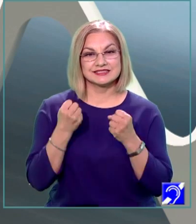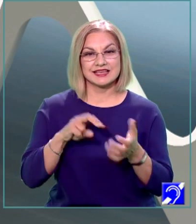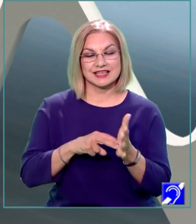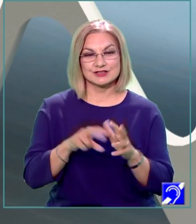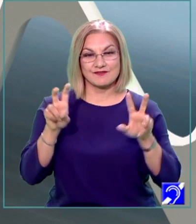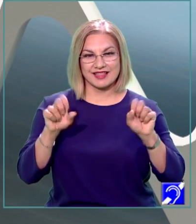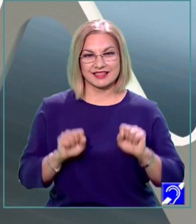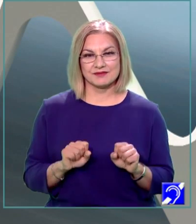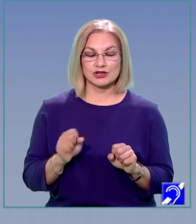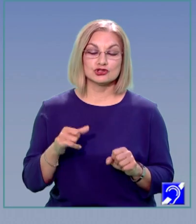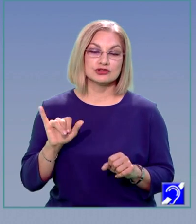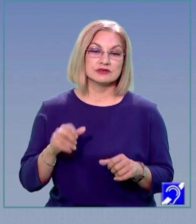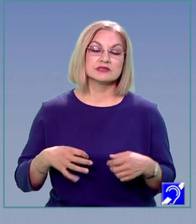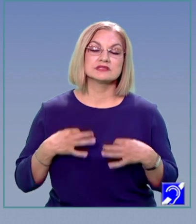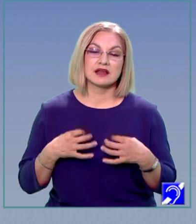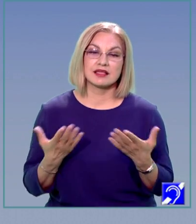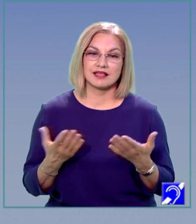și multă sănătate!